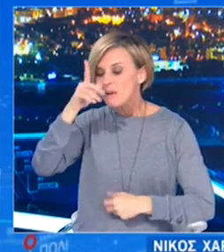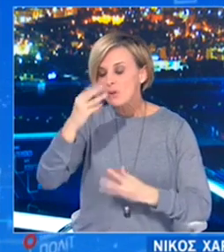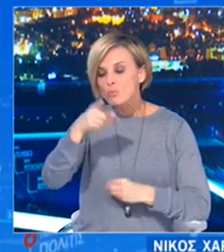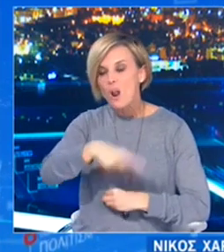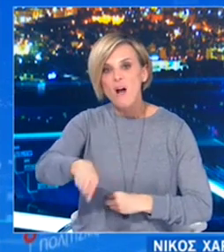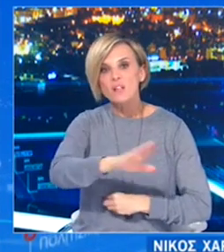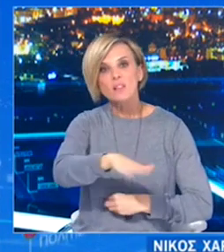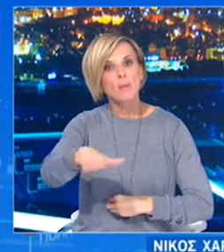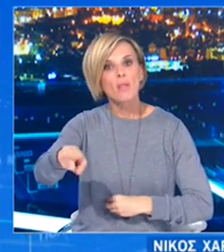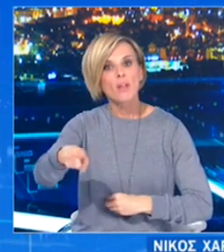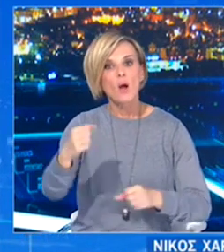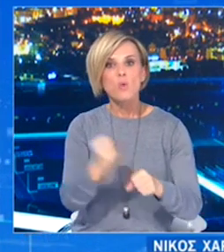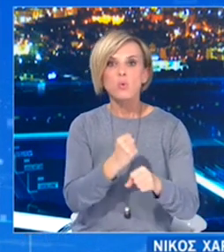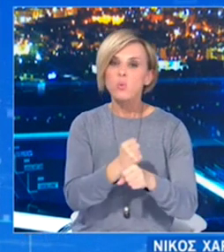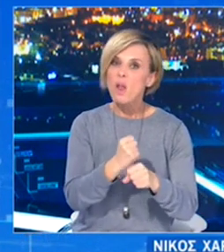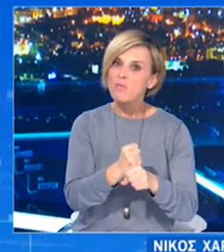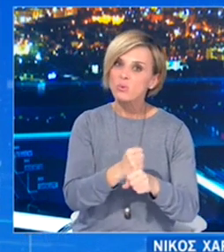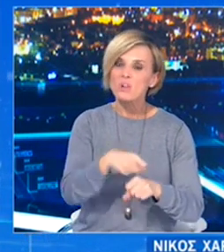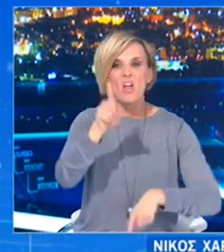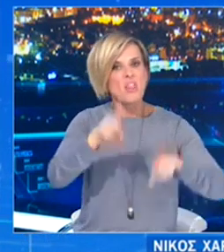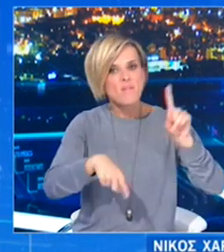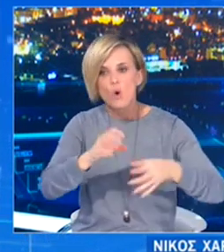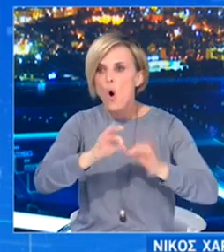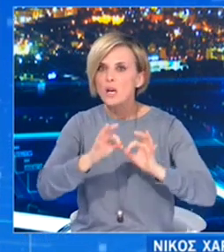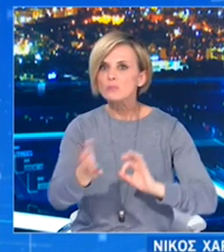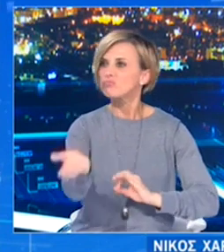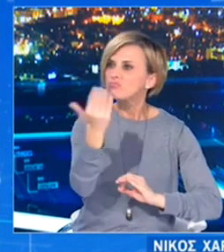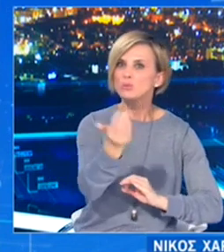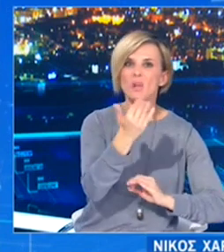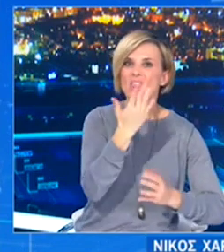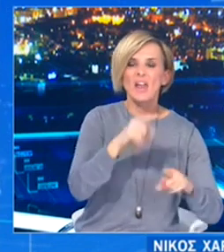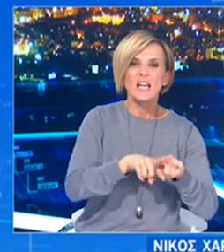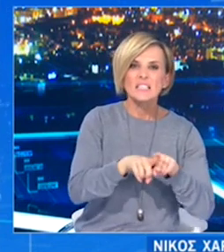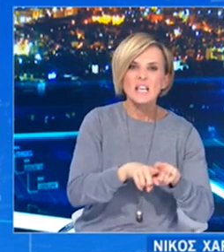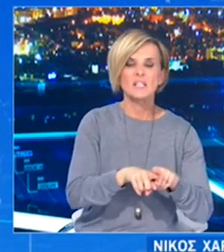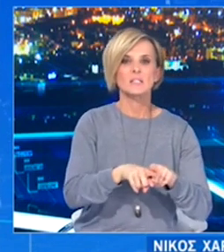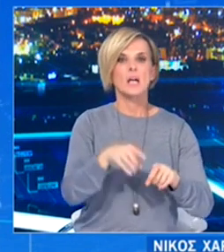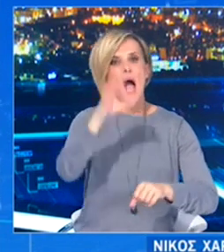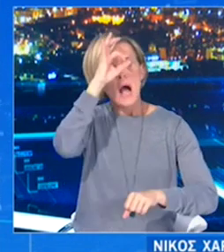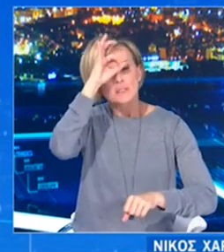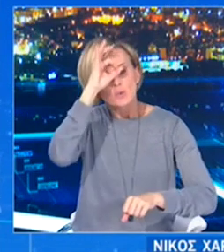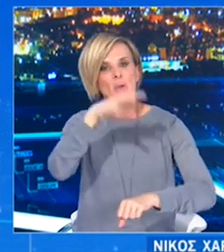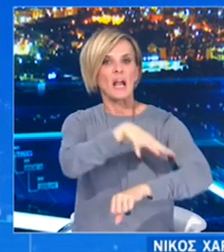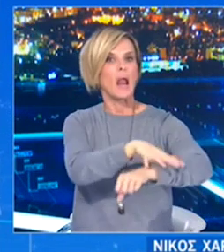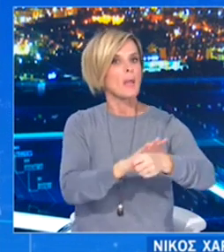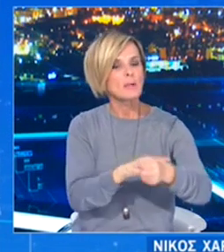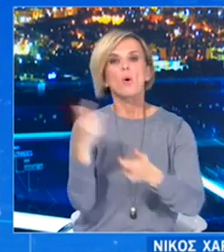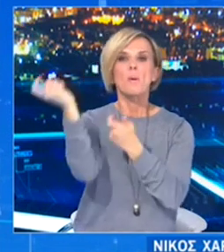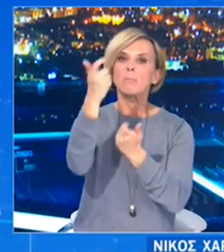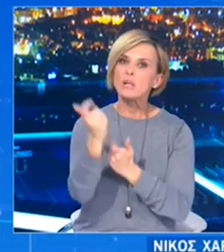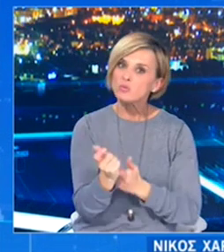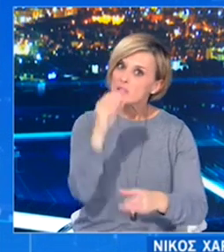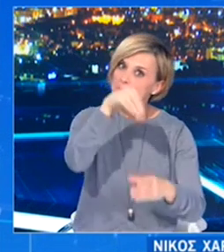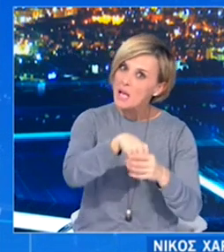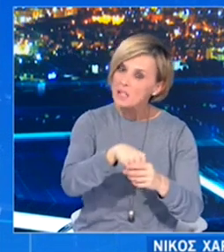διαφορετικά μετερίζια, από διαφορετικούς οργανισμούς, από τα σώματα ασφαλείας, από την αστυνομία, από το λιμενικό, από την πυροσβεστική,